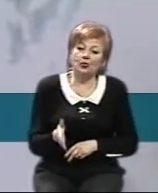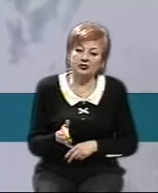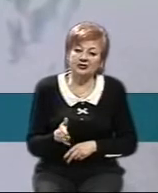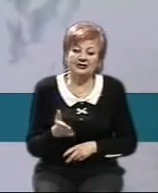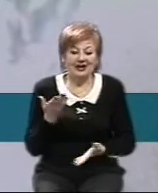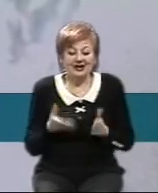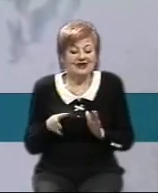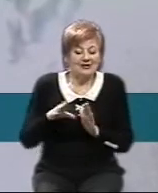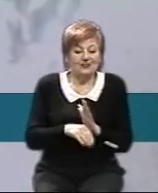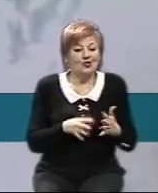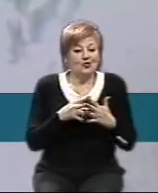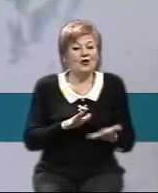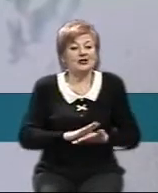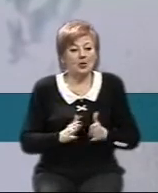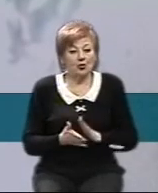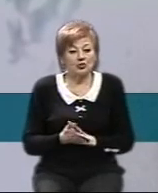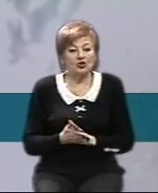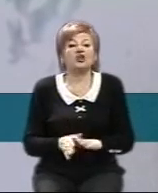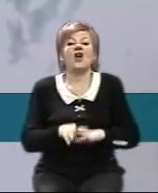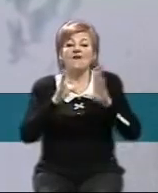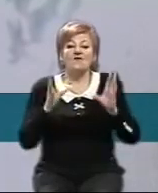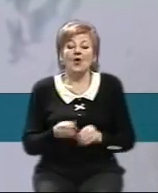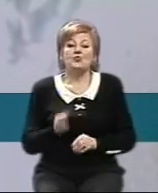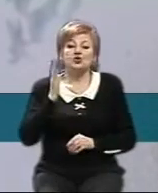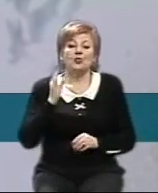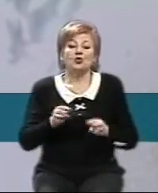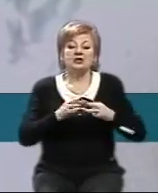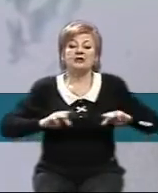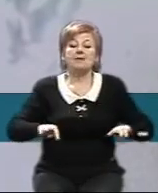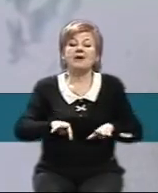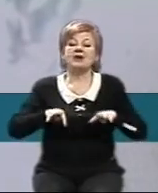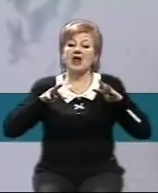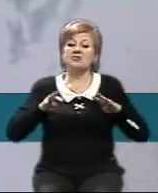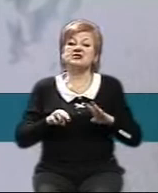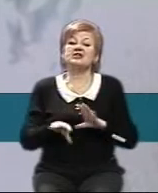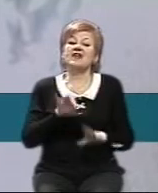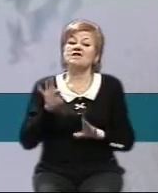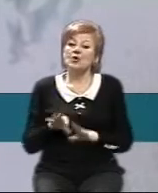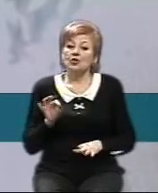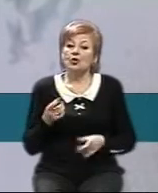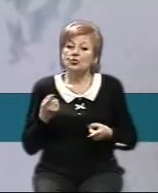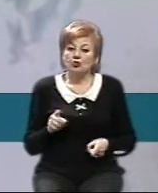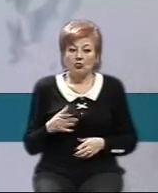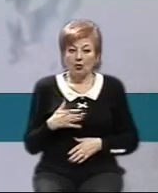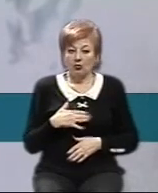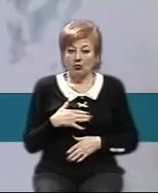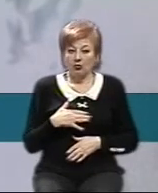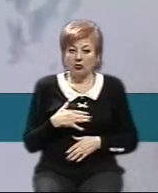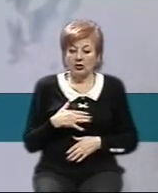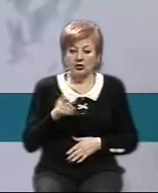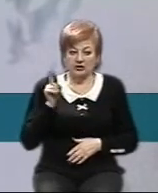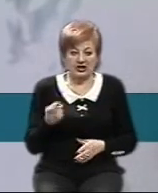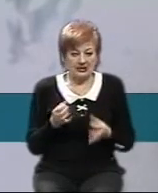військовий стан, чи відбудуться парламентські вибори, бо ми зараз на порозі тих